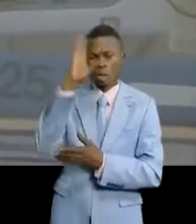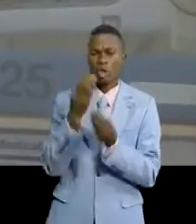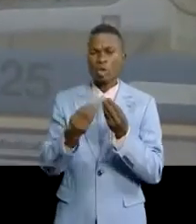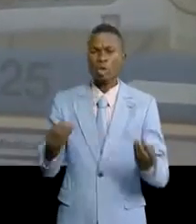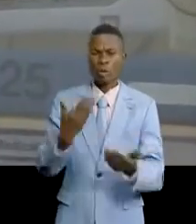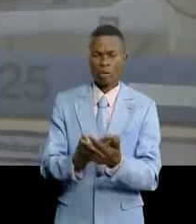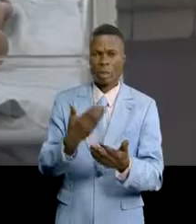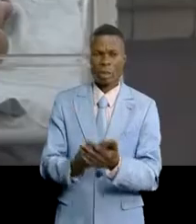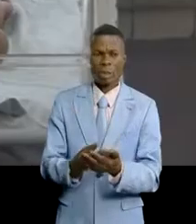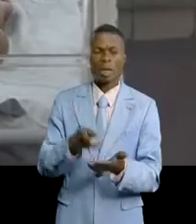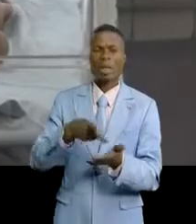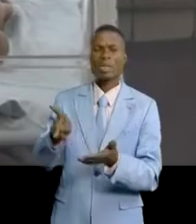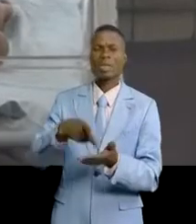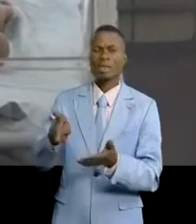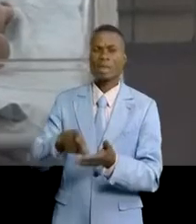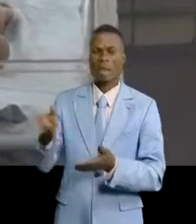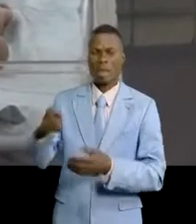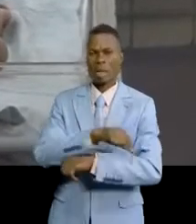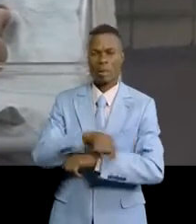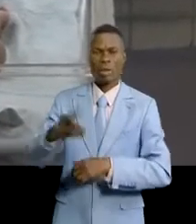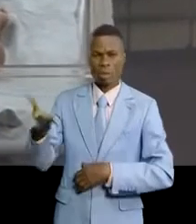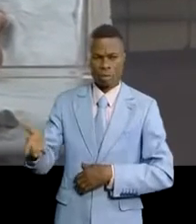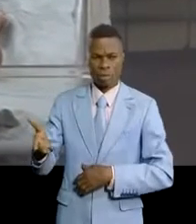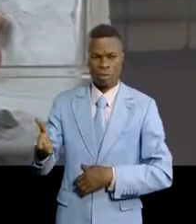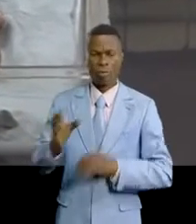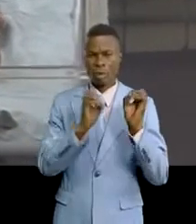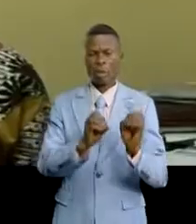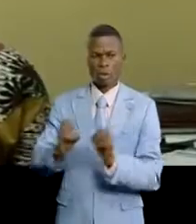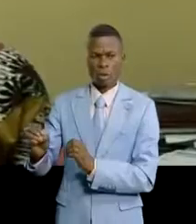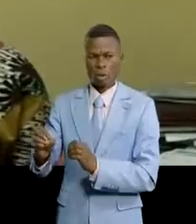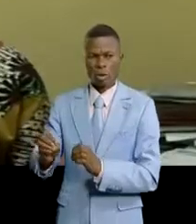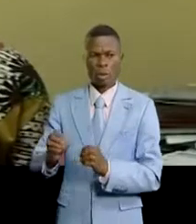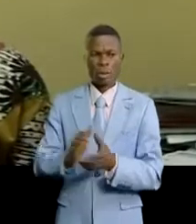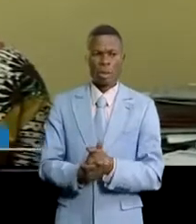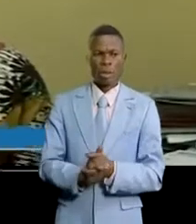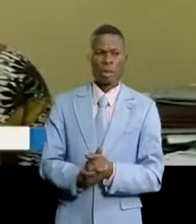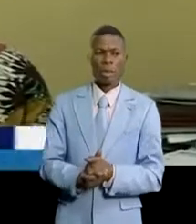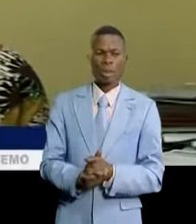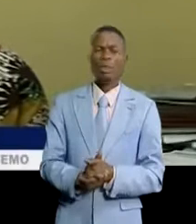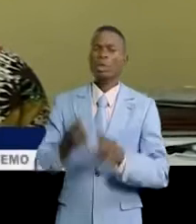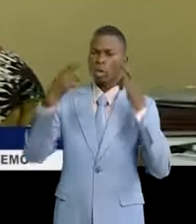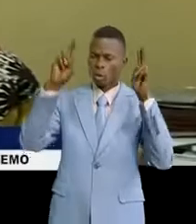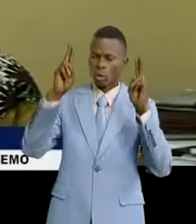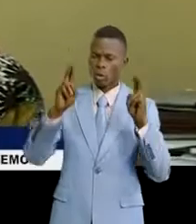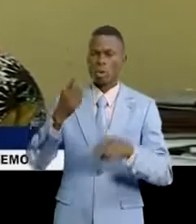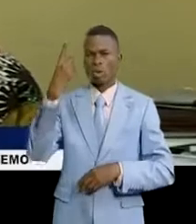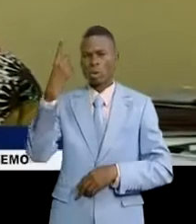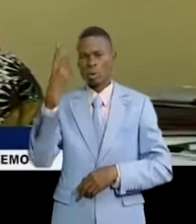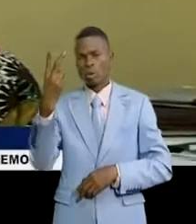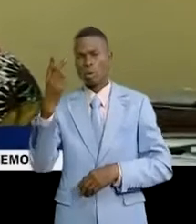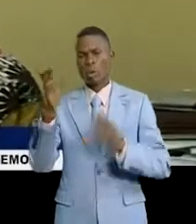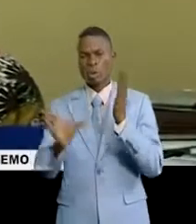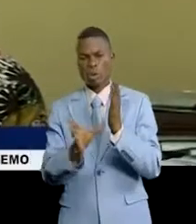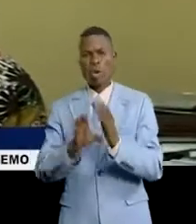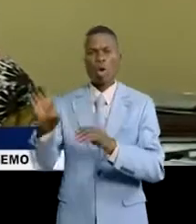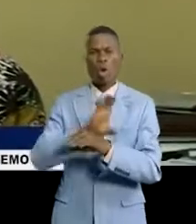urgence d'un problème administratif. Ils se sont organisés, les choix de ces viens avec un ou deux adjoints. Ils s'occupent des enfants